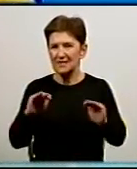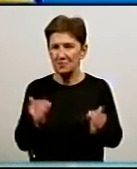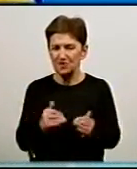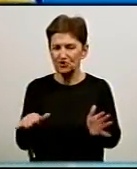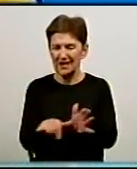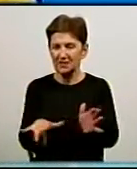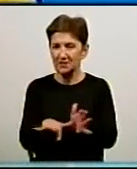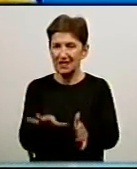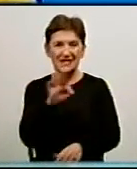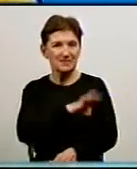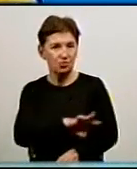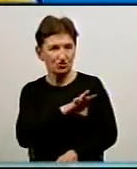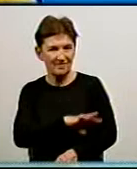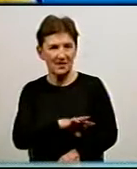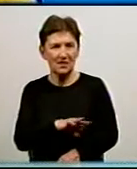електроенергії.